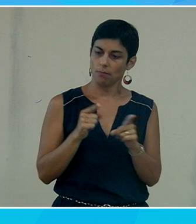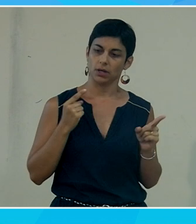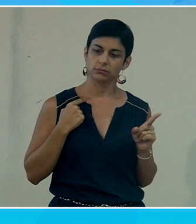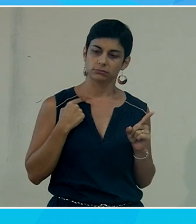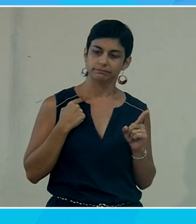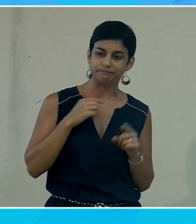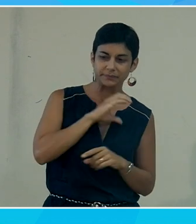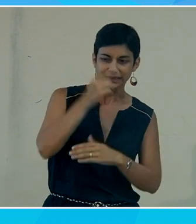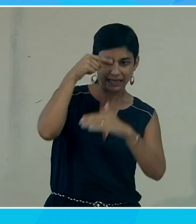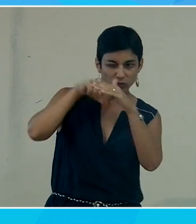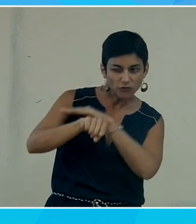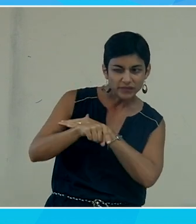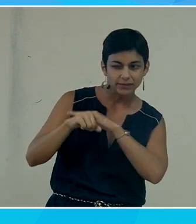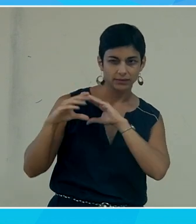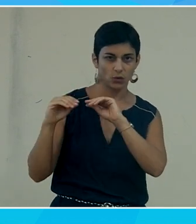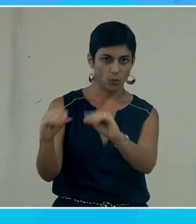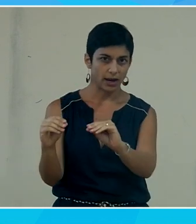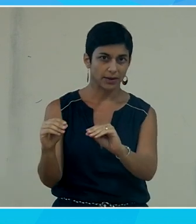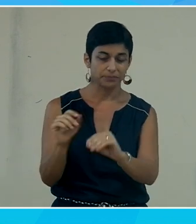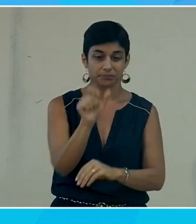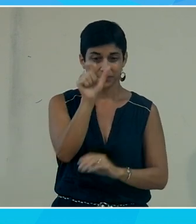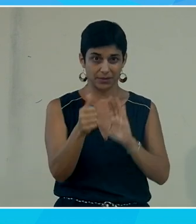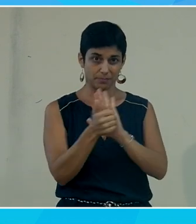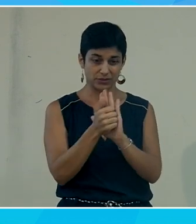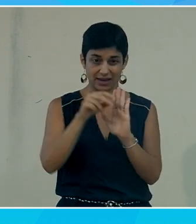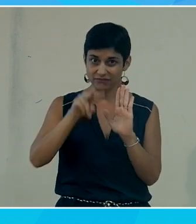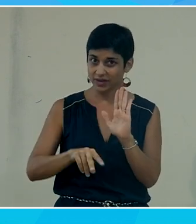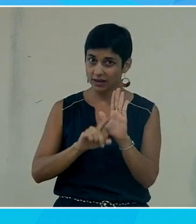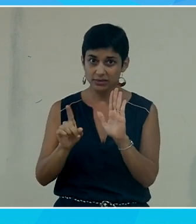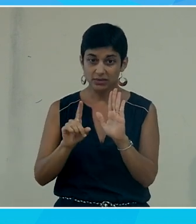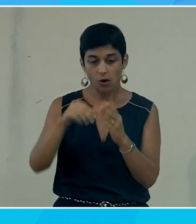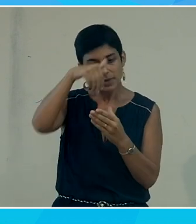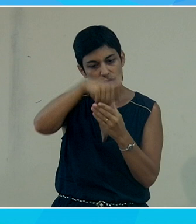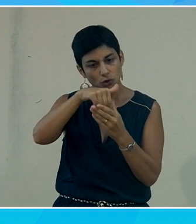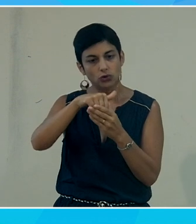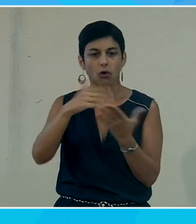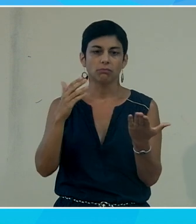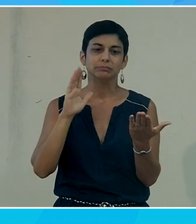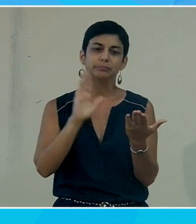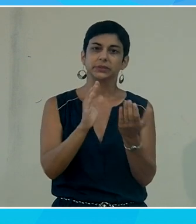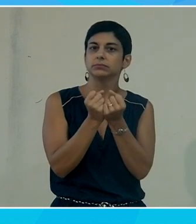c'est pas un vrai personnage c'est un personnage qui finalement regroupe un certain nombre de caractéristiques